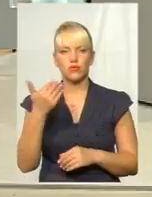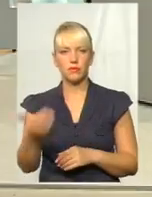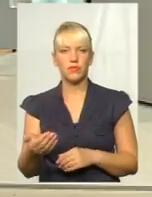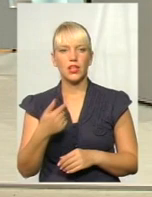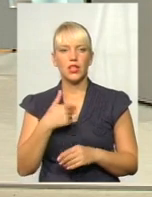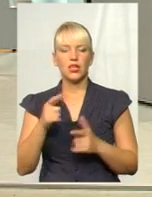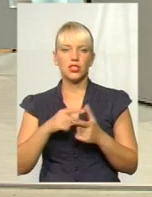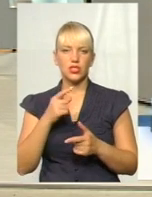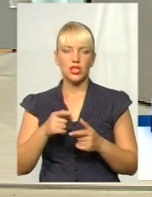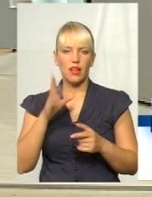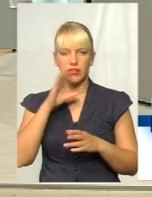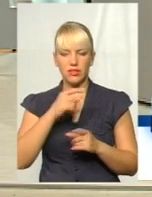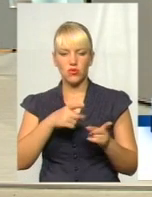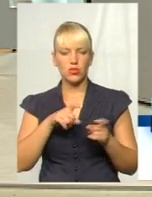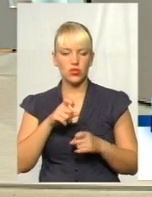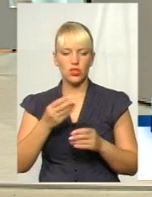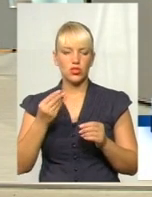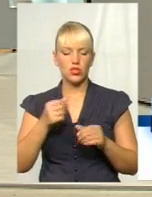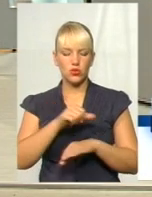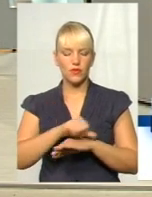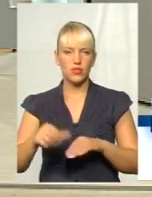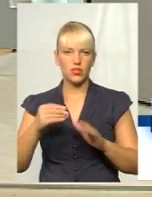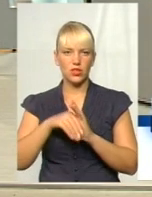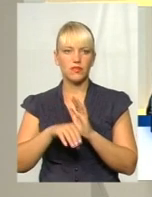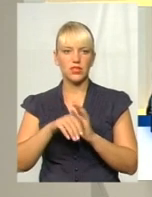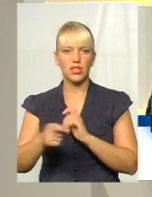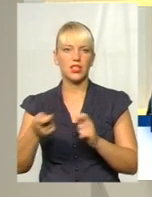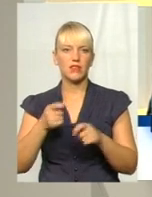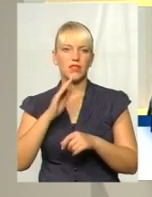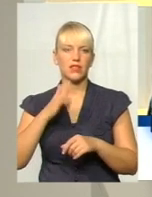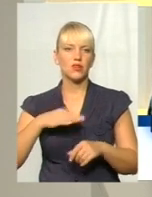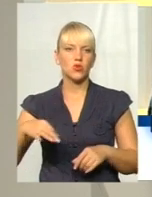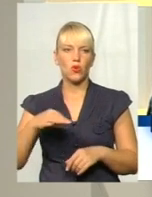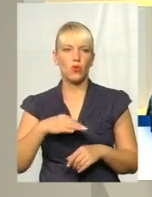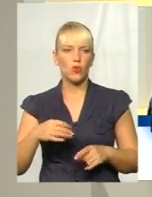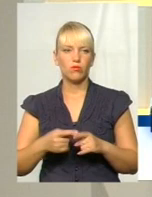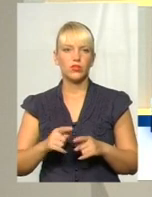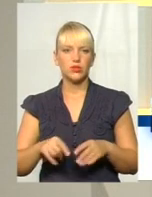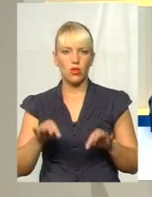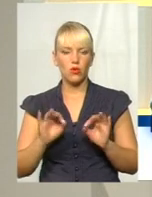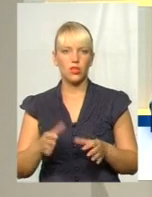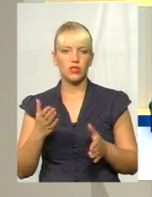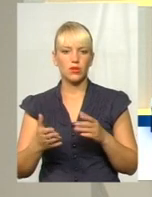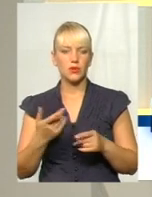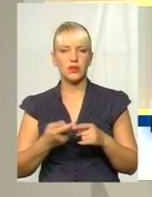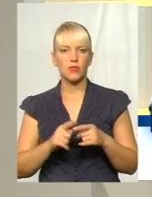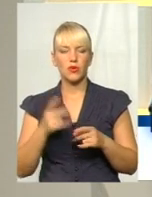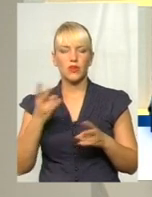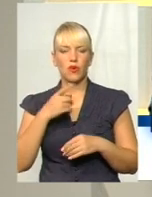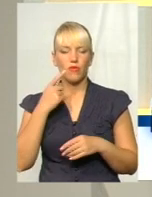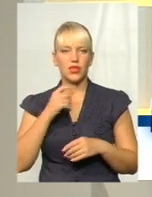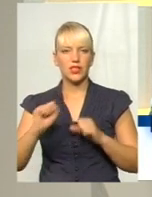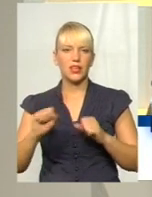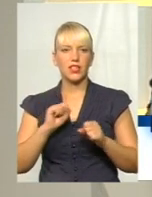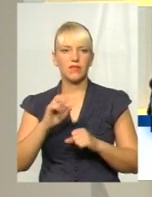ж таки, чи ефективно залучають зовнішні інвестиції керівники нашої області? Логічно, що про це мали б говорити керівники,